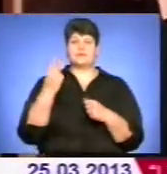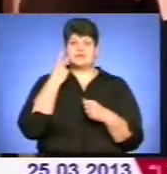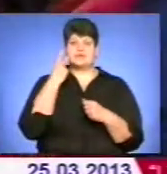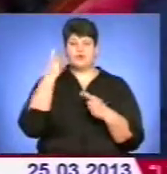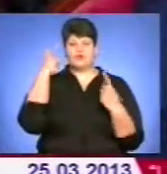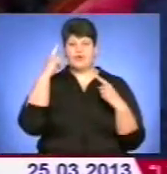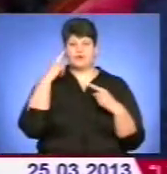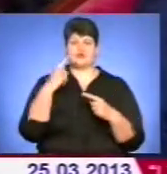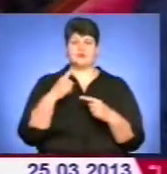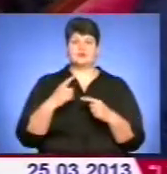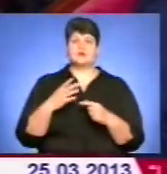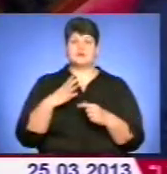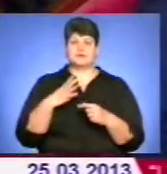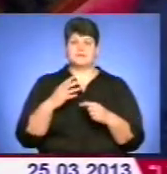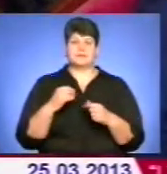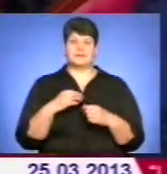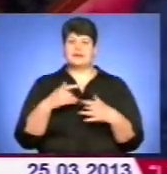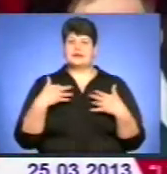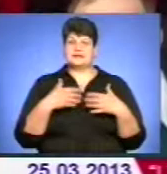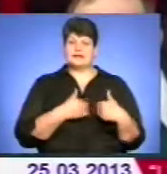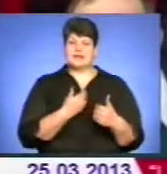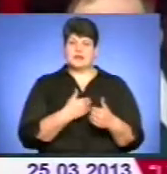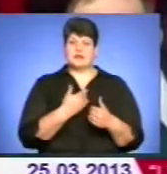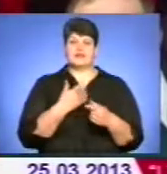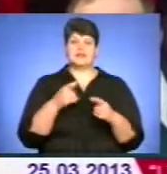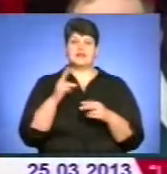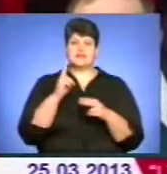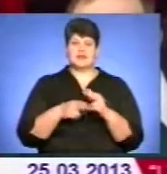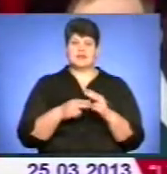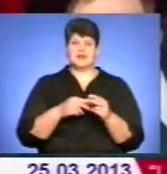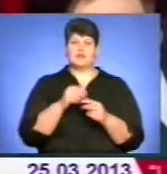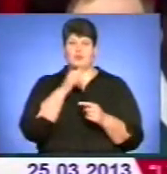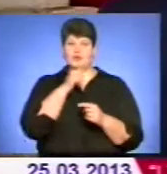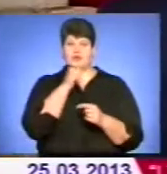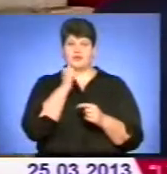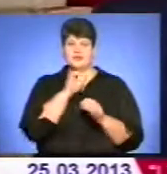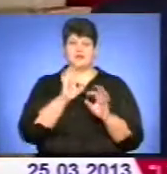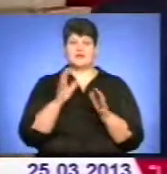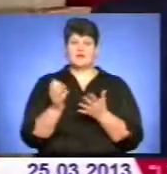натхнення. І на завершення Іван Безкуровайний поділився таємницею успіху своєї творчості.